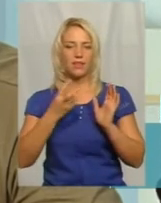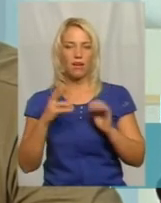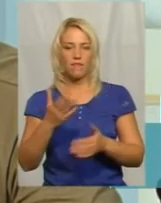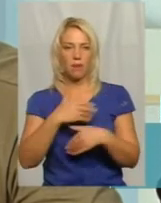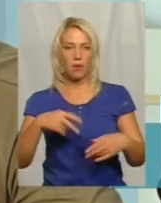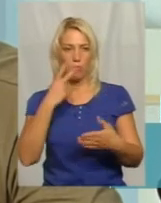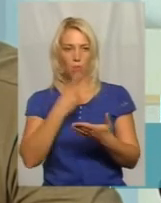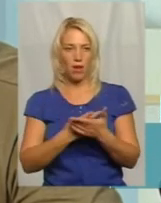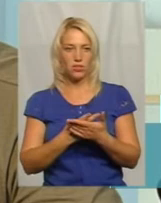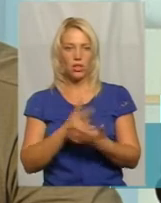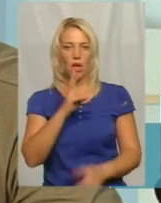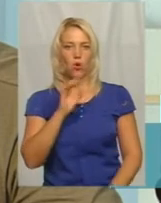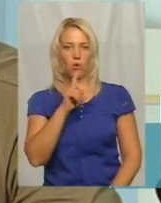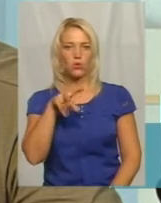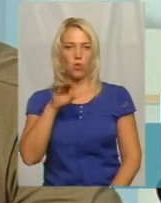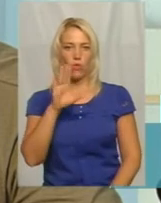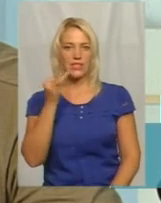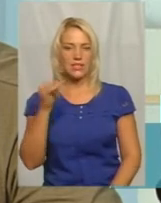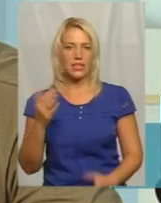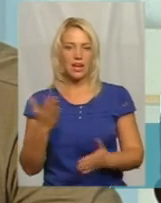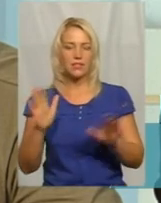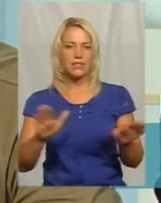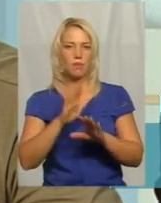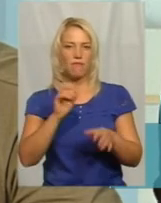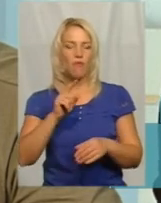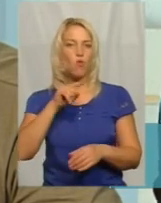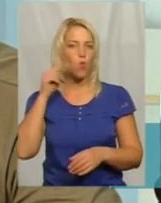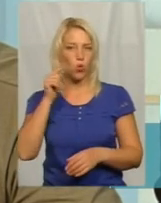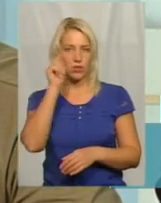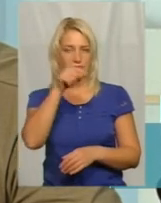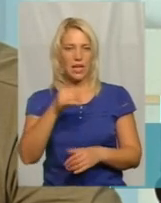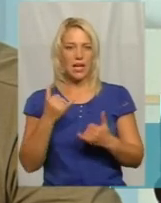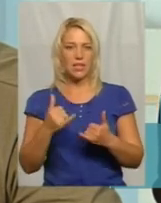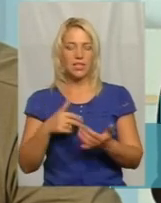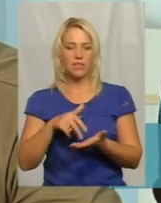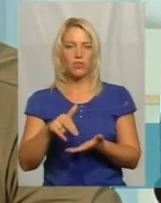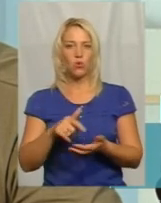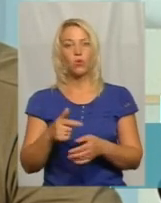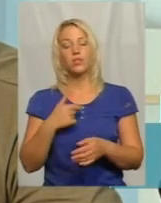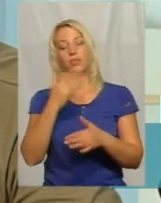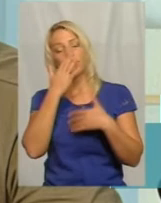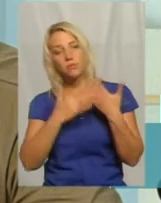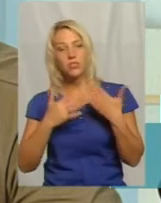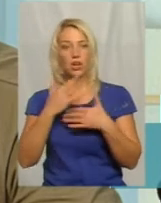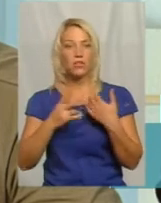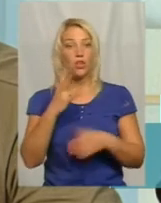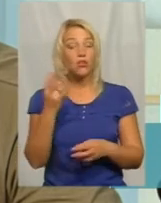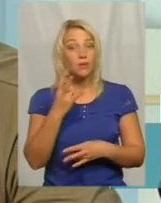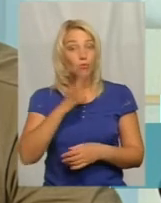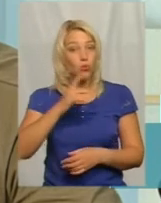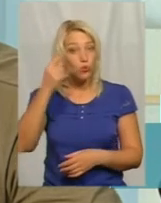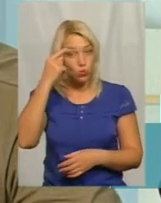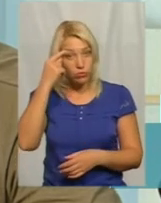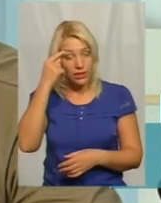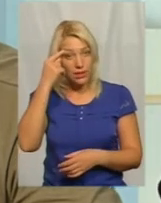Козловського, який співав у Росії. Зараз він ходить і приносять вибачення, але треба було думати,